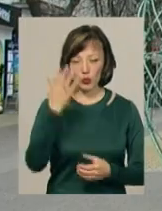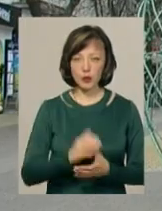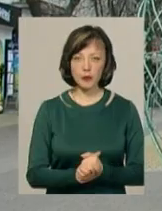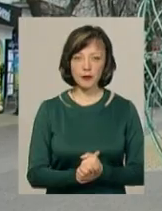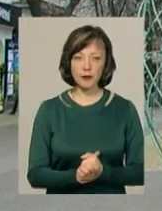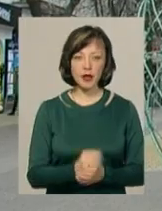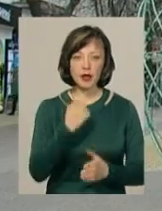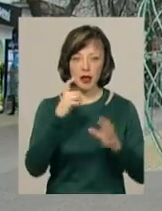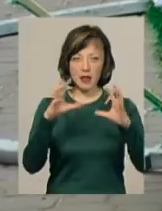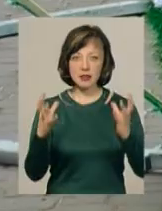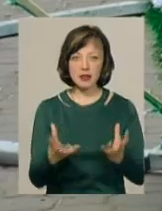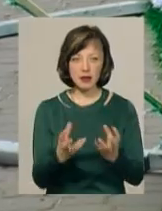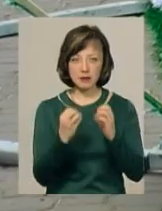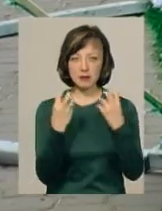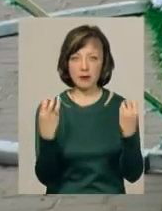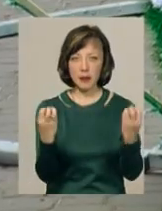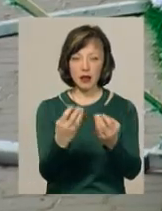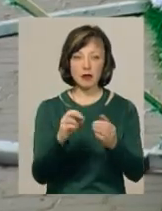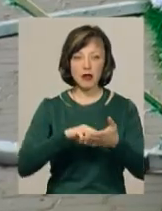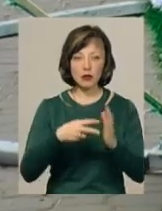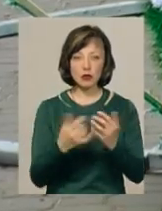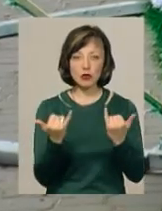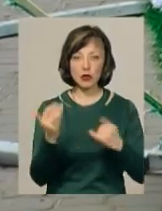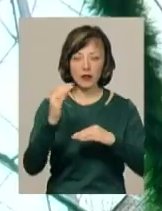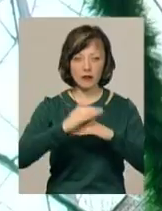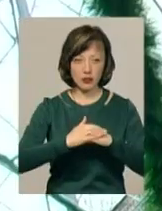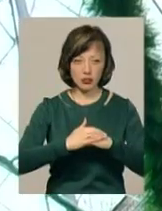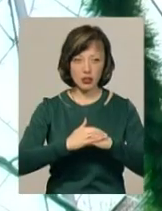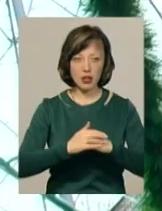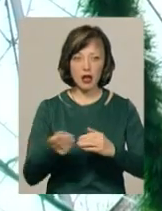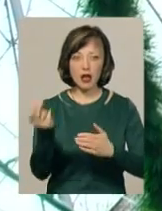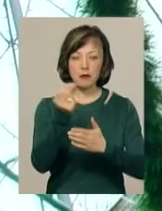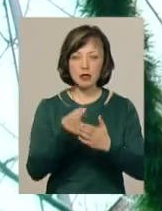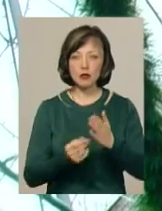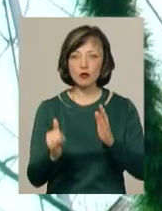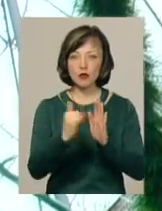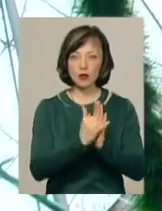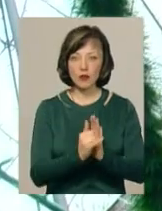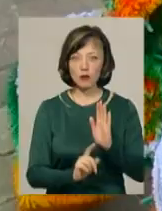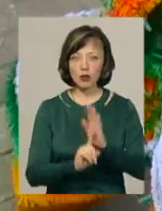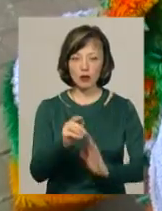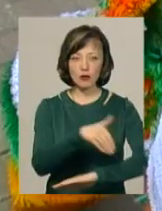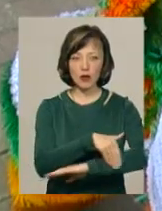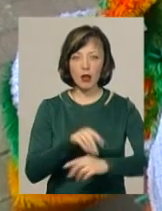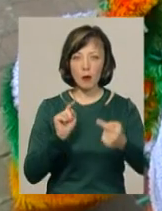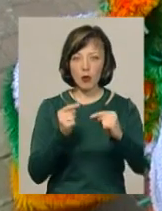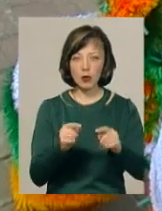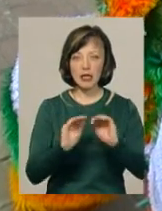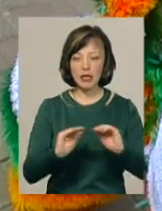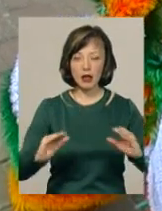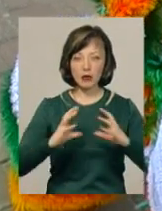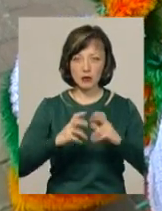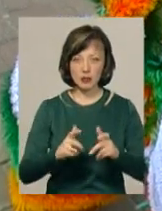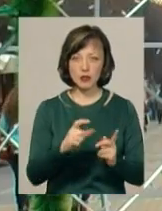Яйце прикрашає гірлянда. Засвітити його планують сьогодні ввечері. Писанку встановили на початку Проскурівської навпроти дитячого світу.